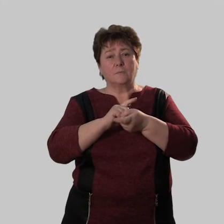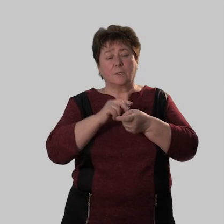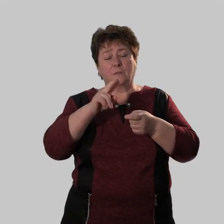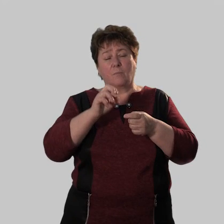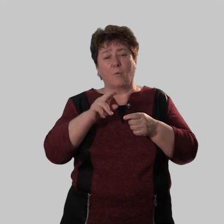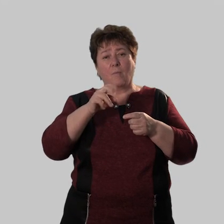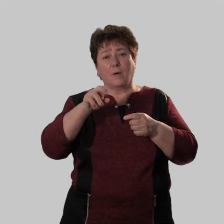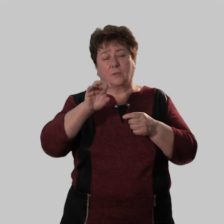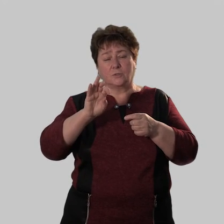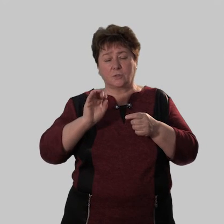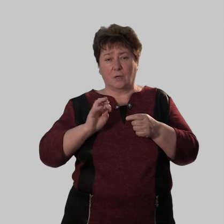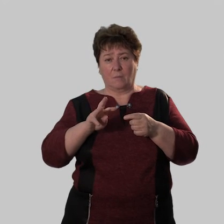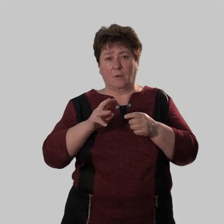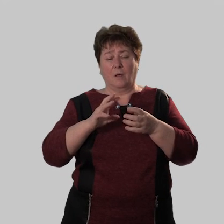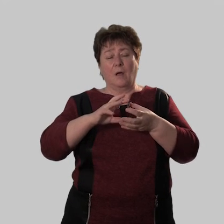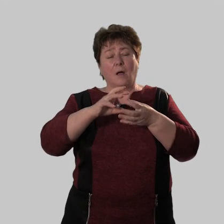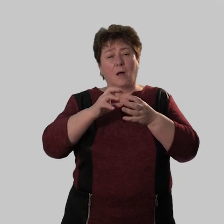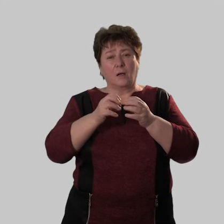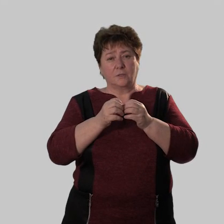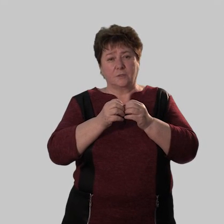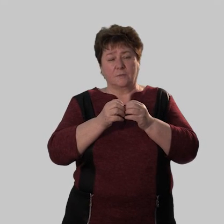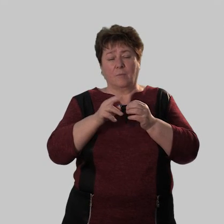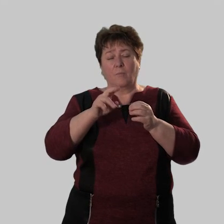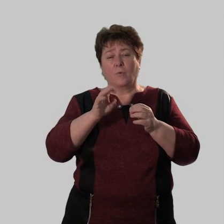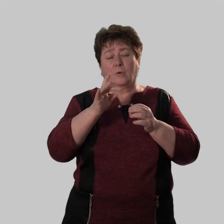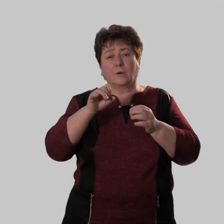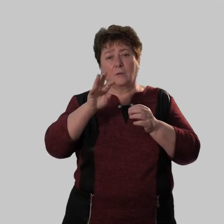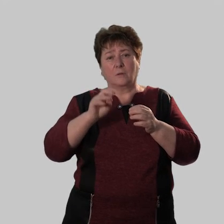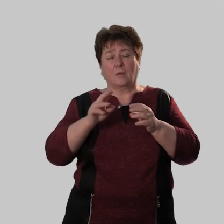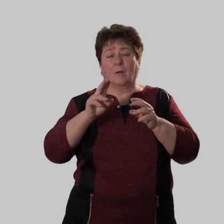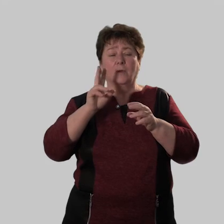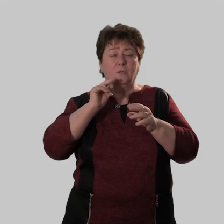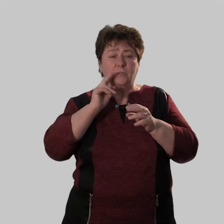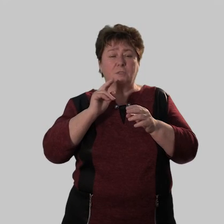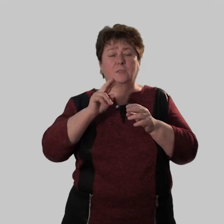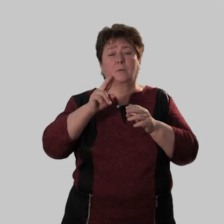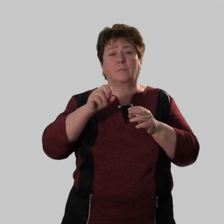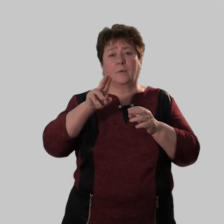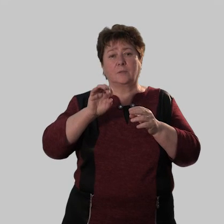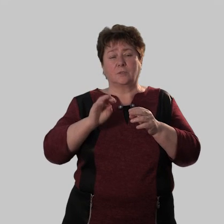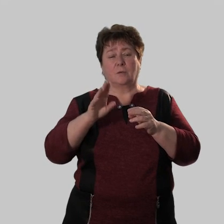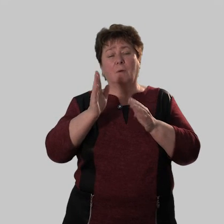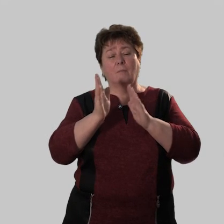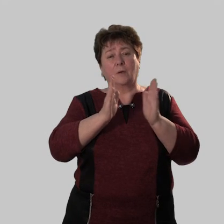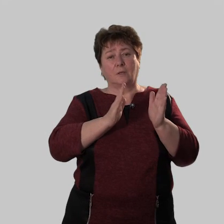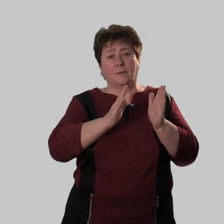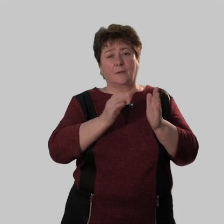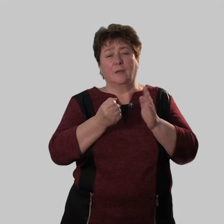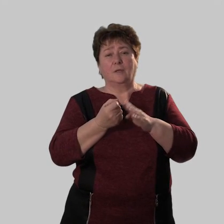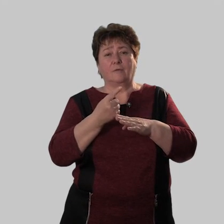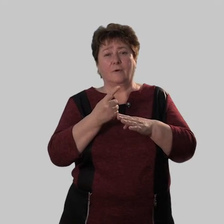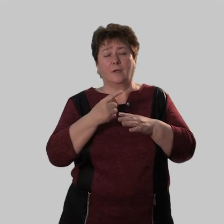Изменяется по падежам – количественные, по родам, числам, падежам – порядковые.